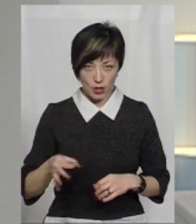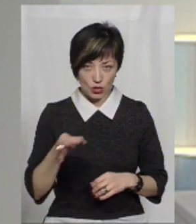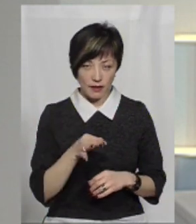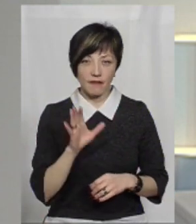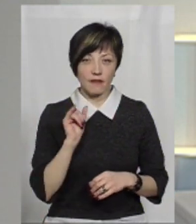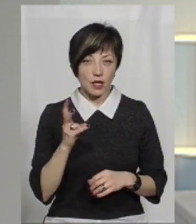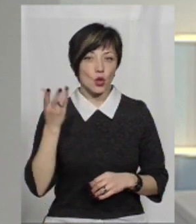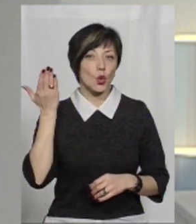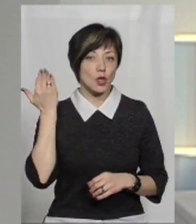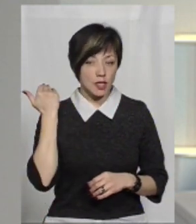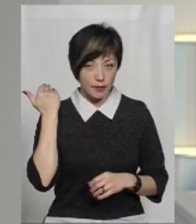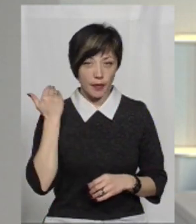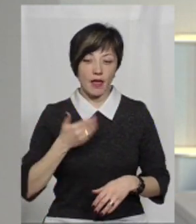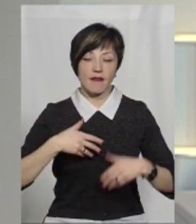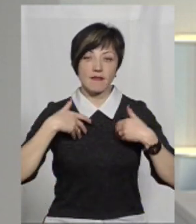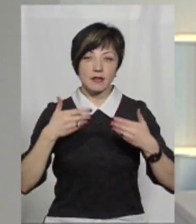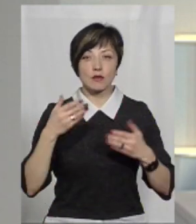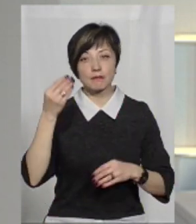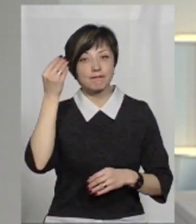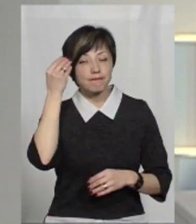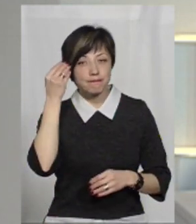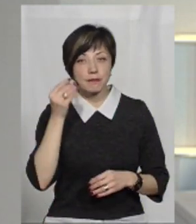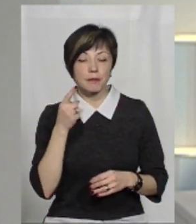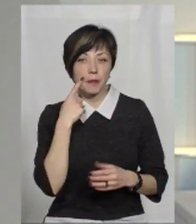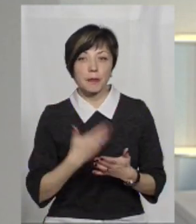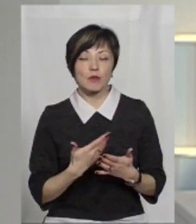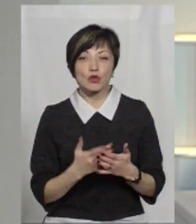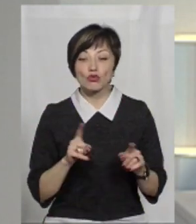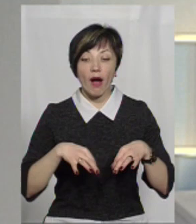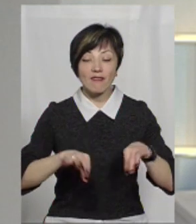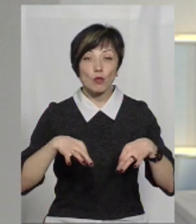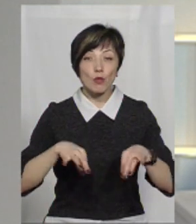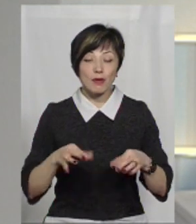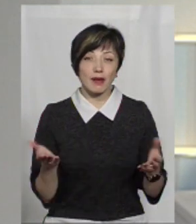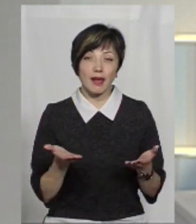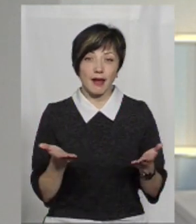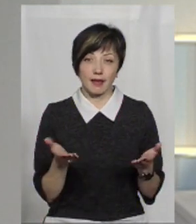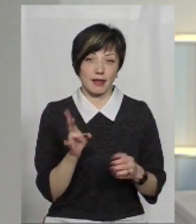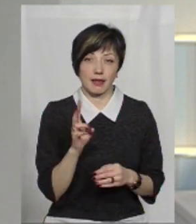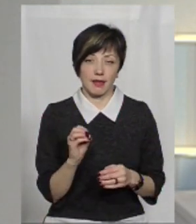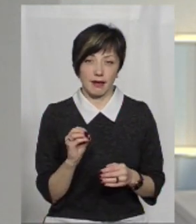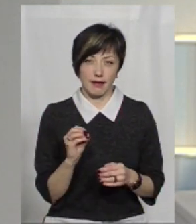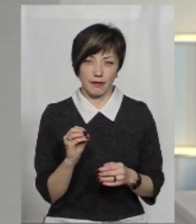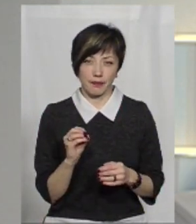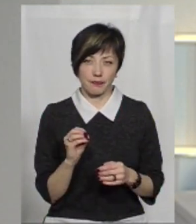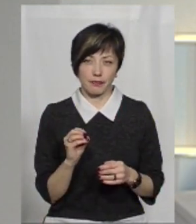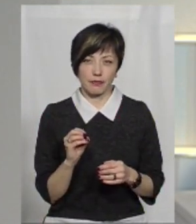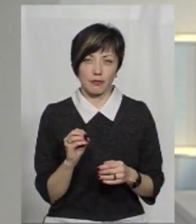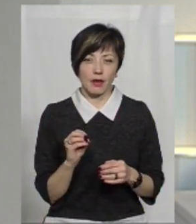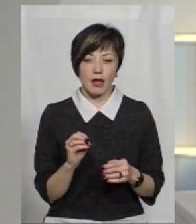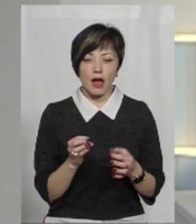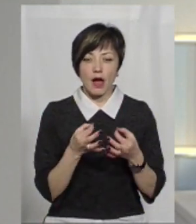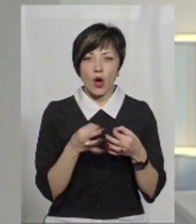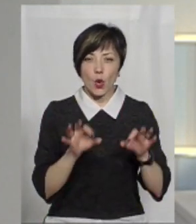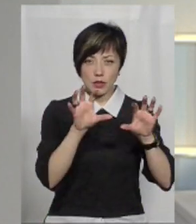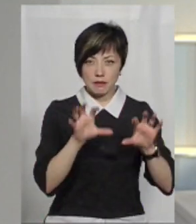Вікалюк, і він тоді висловив пропущення, що ті автомобілі, які не розмитняться